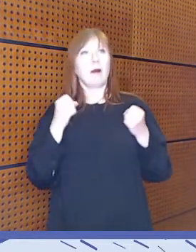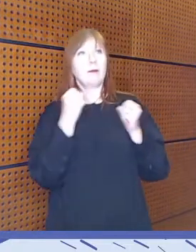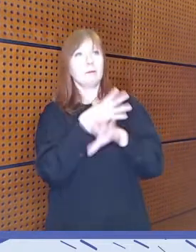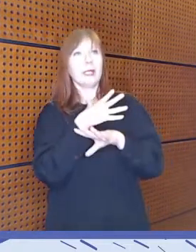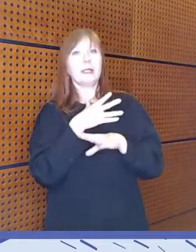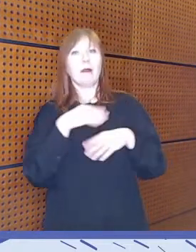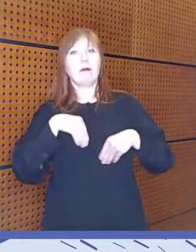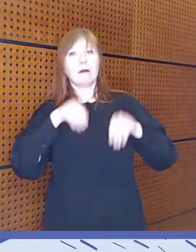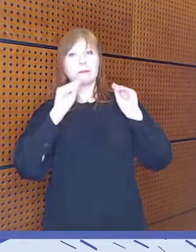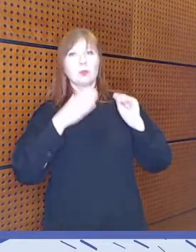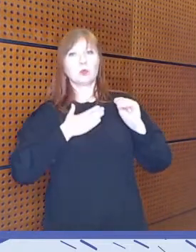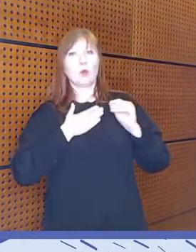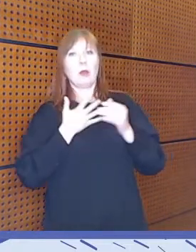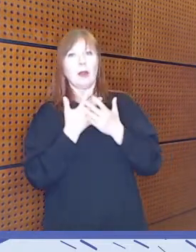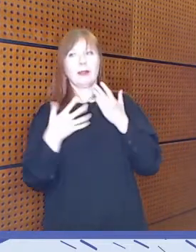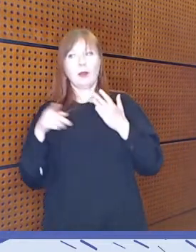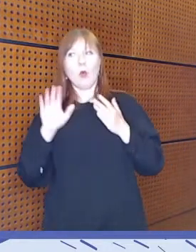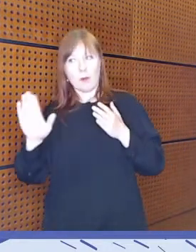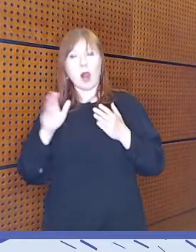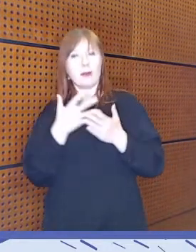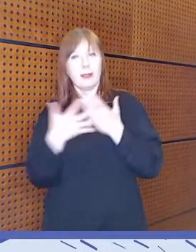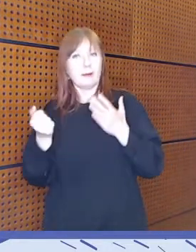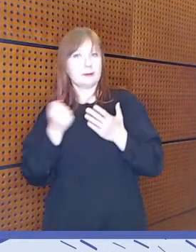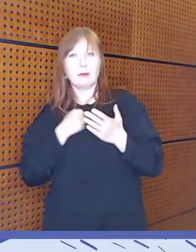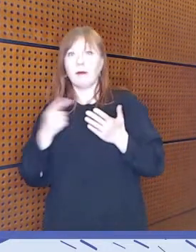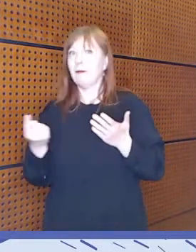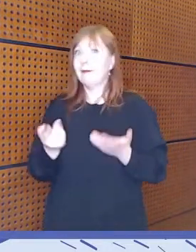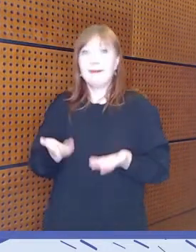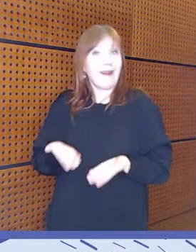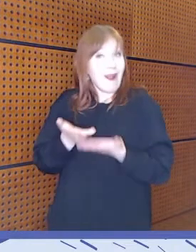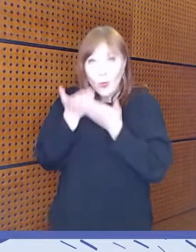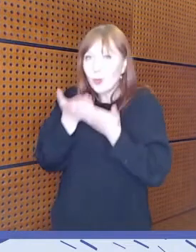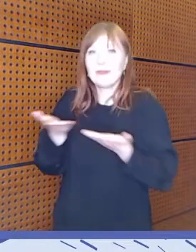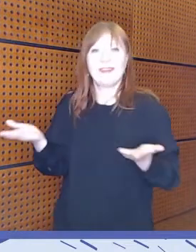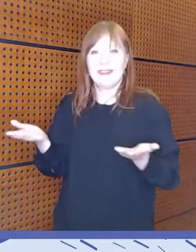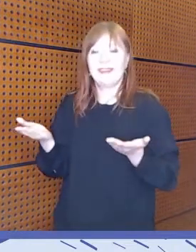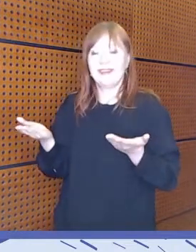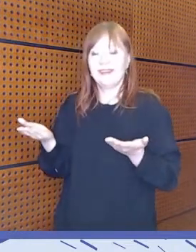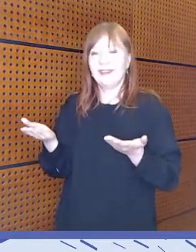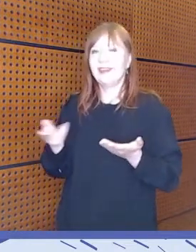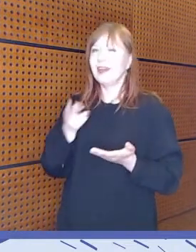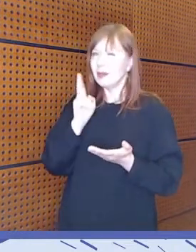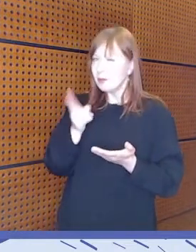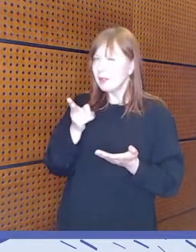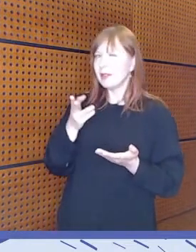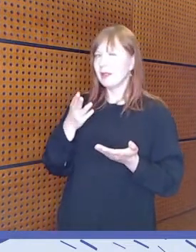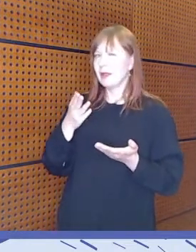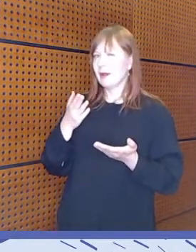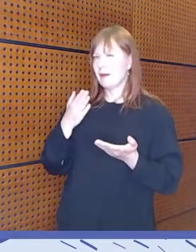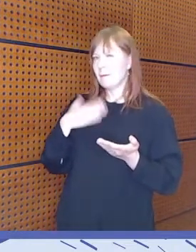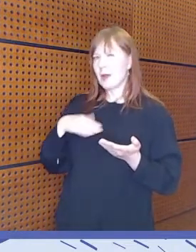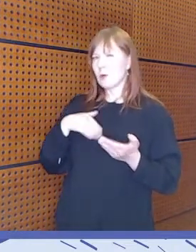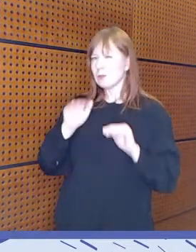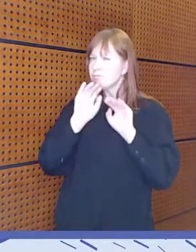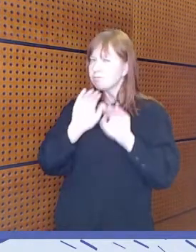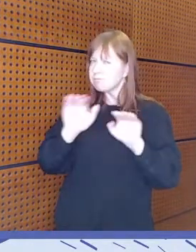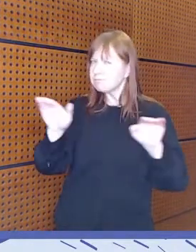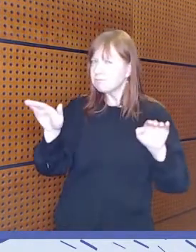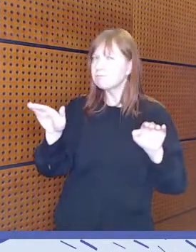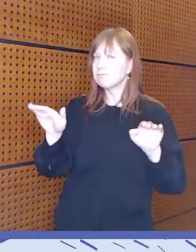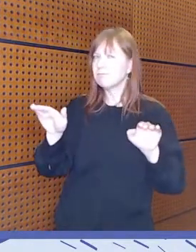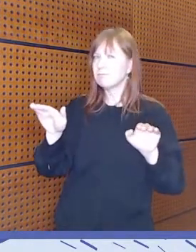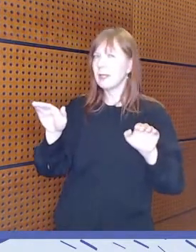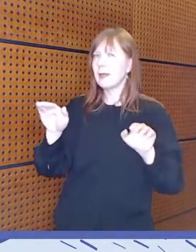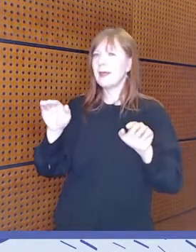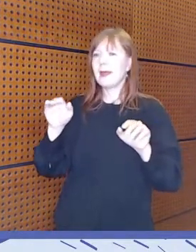omalla kielellään. Eli haluan suunnata huomioon kohti mediakulttuuria, sen